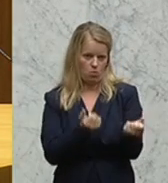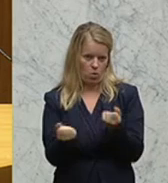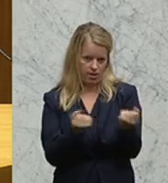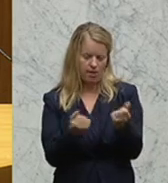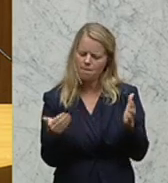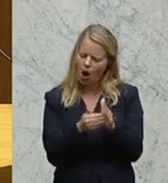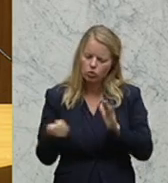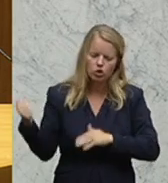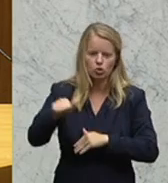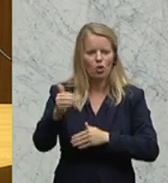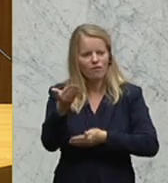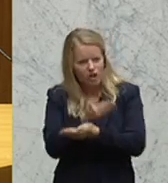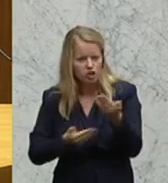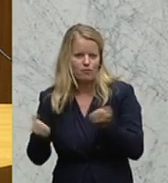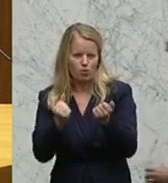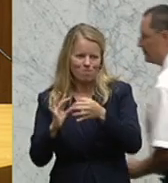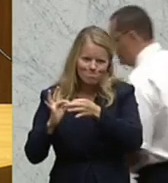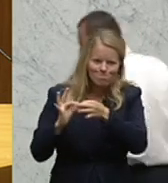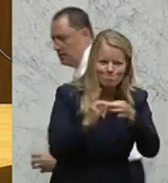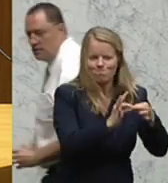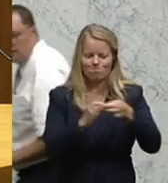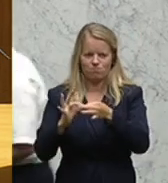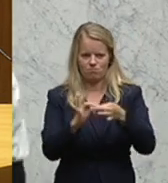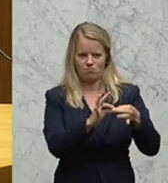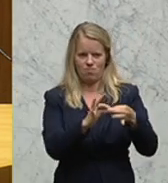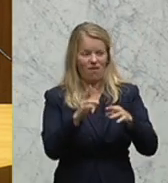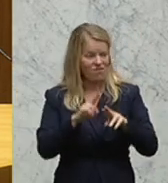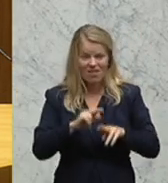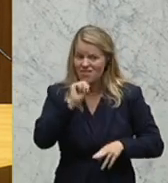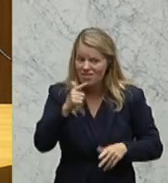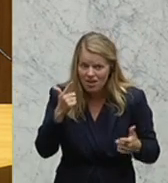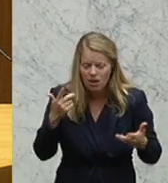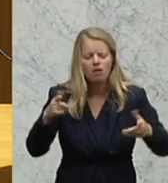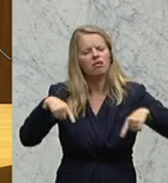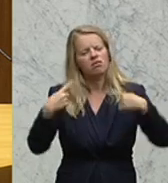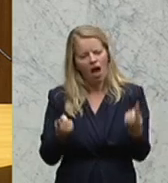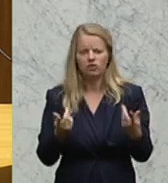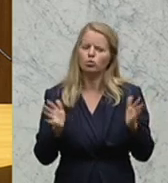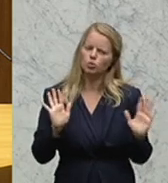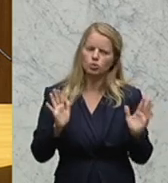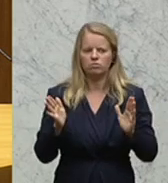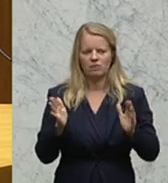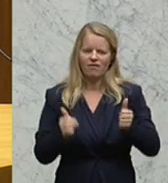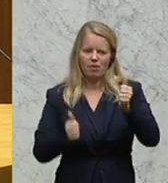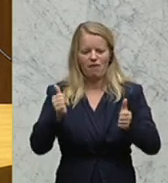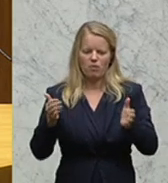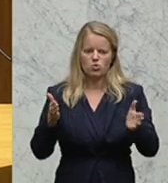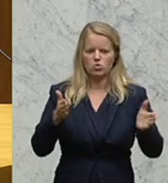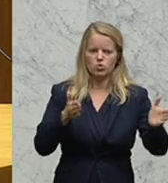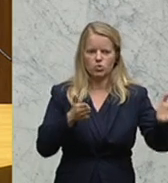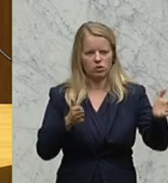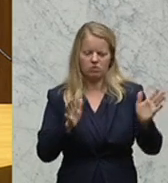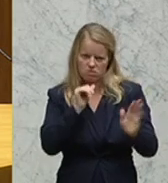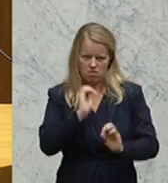Wirtschaftspolitik zu großen Verzerrungen bis zur Manövrierunfähigkeit führen kann. Und wir sollten uns vielleicht in Zukunft etwas stärker